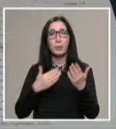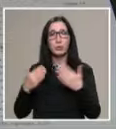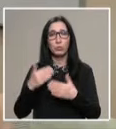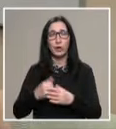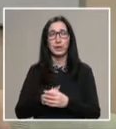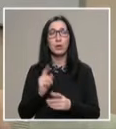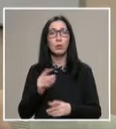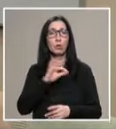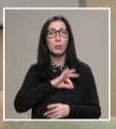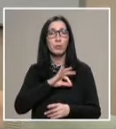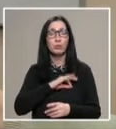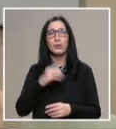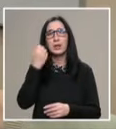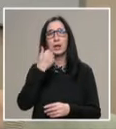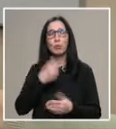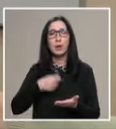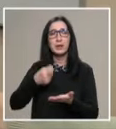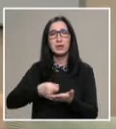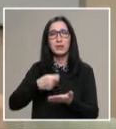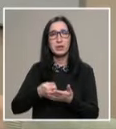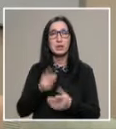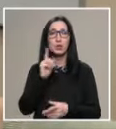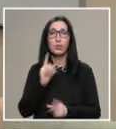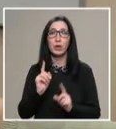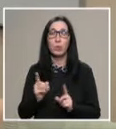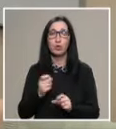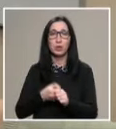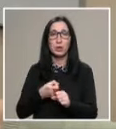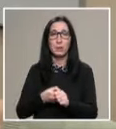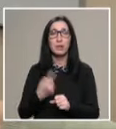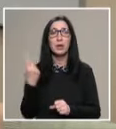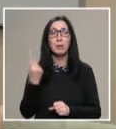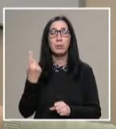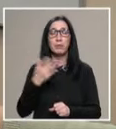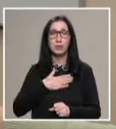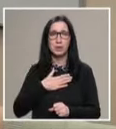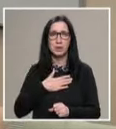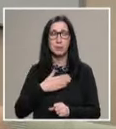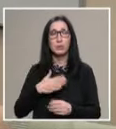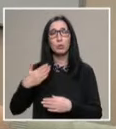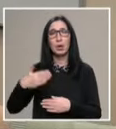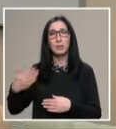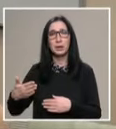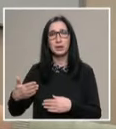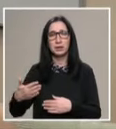човек придобива, е най-добрата инвестиция, която човек може да направи първо за себе си, оттам нататък да